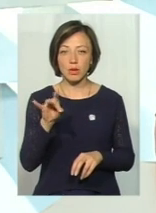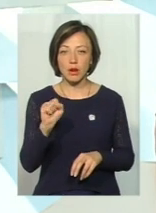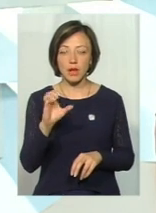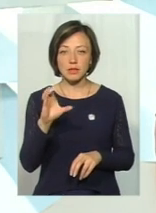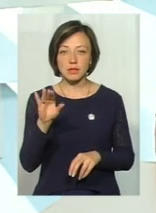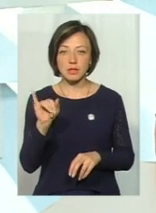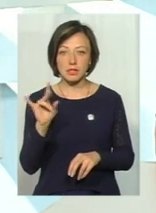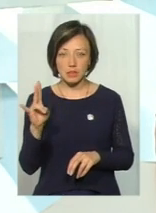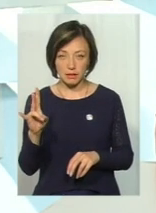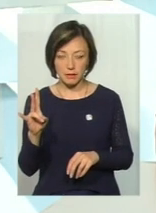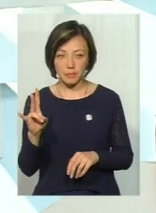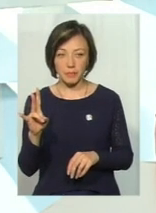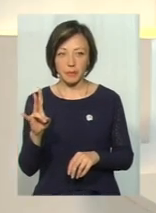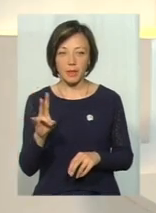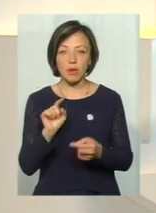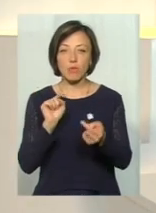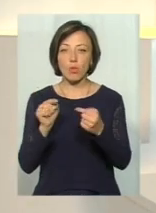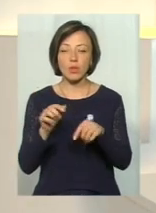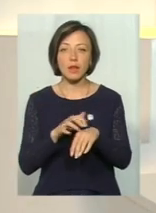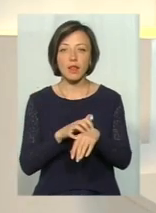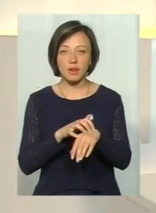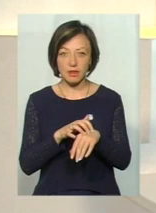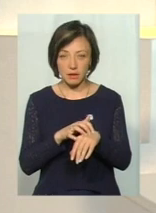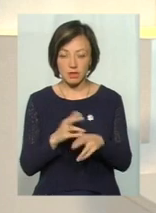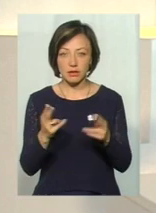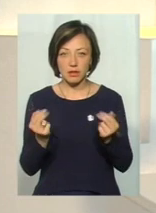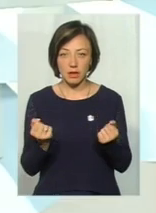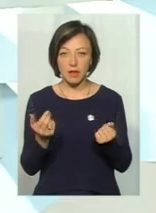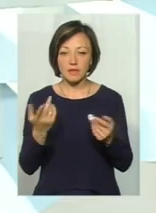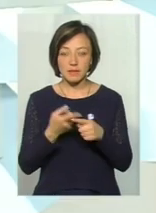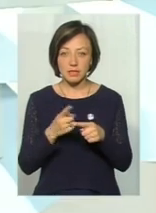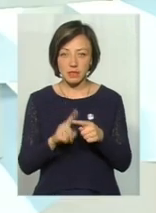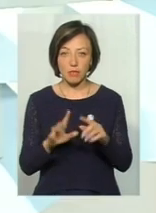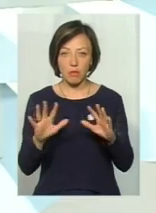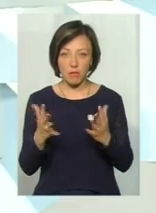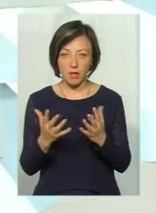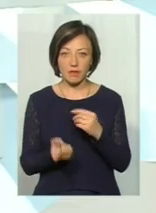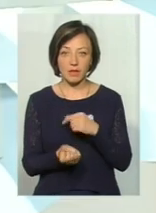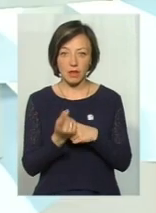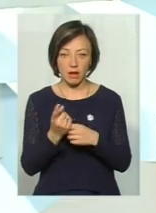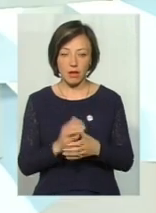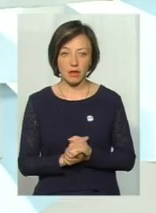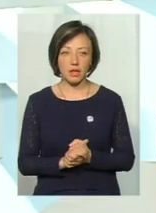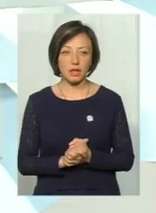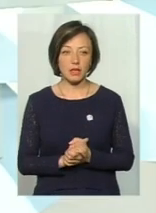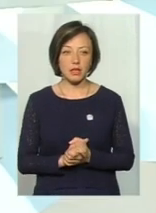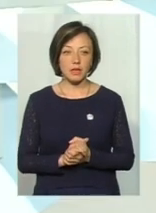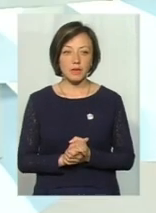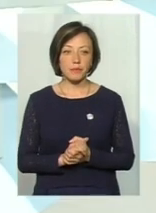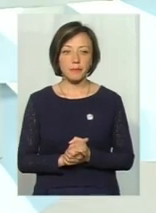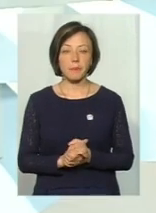того, щоб боротися з алергією, яка в цей же момент виникає. І,